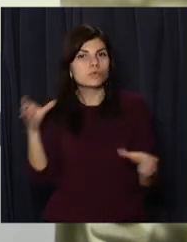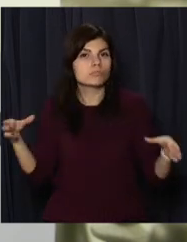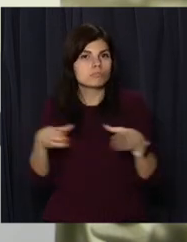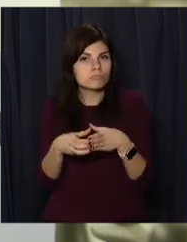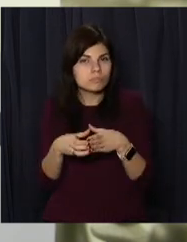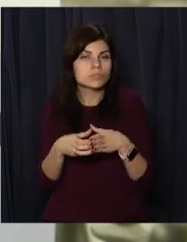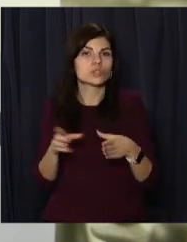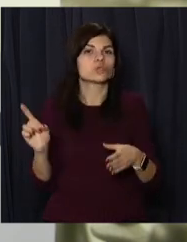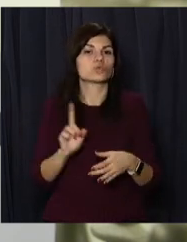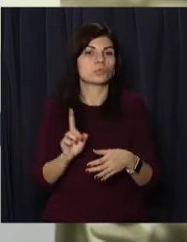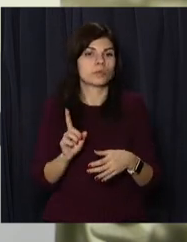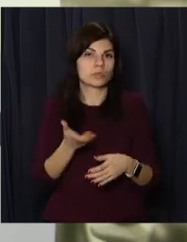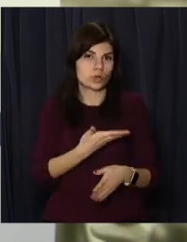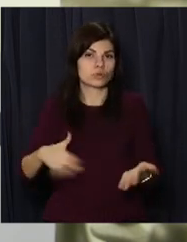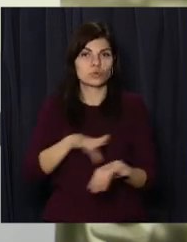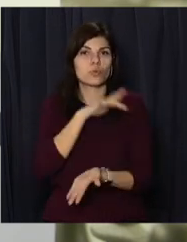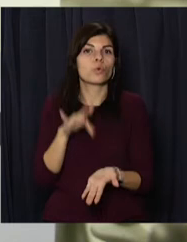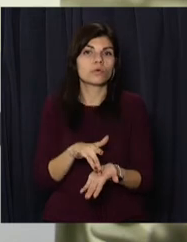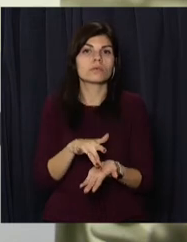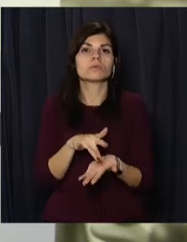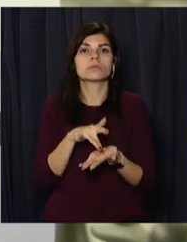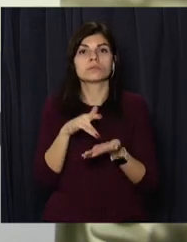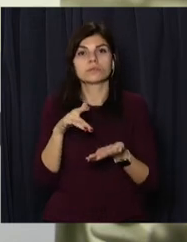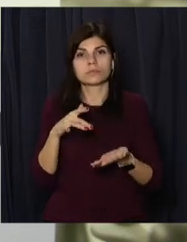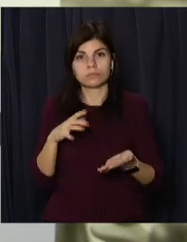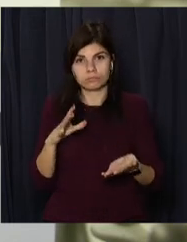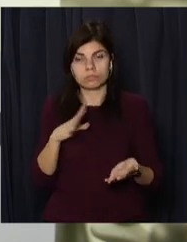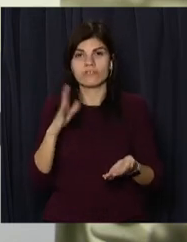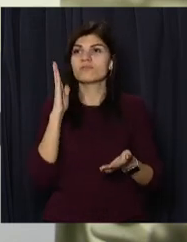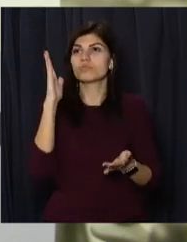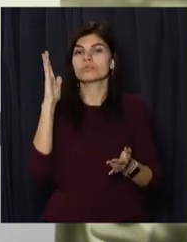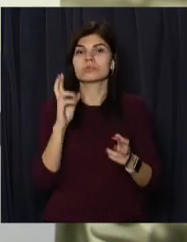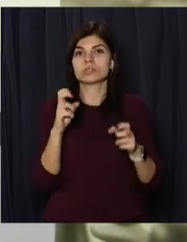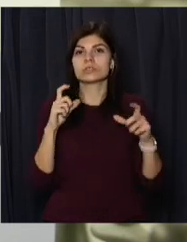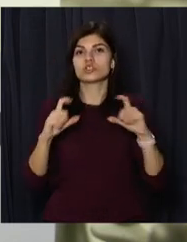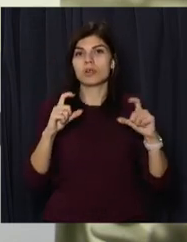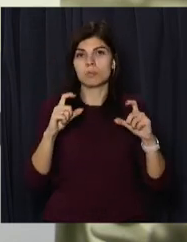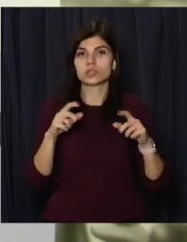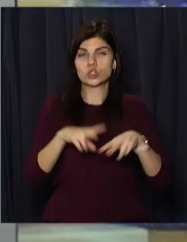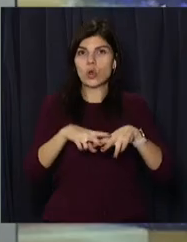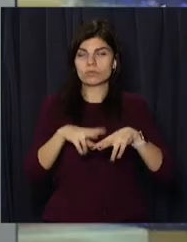щоб наш місто став майбутньою шахматною столицей.